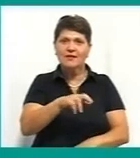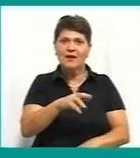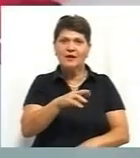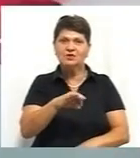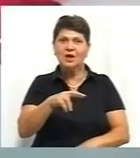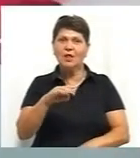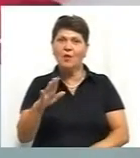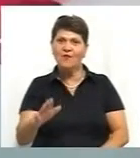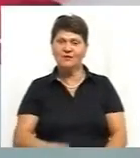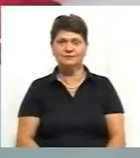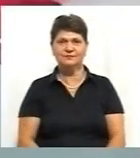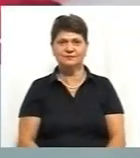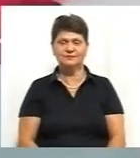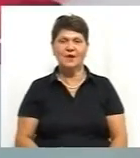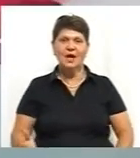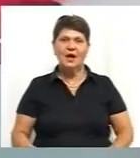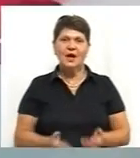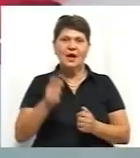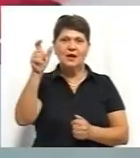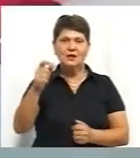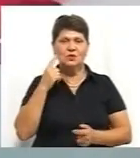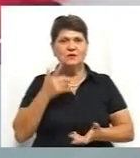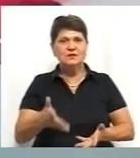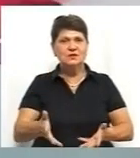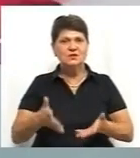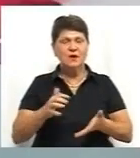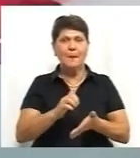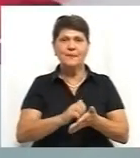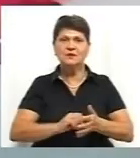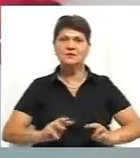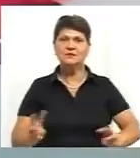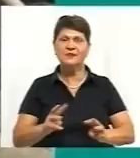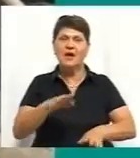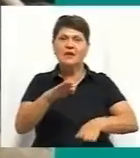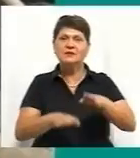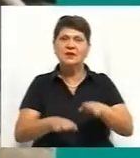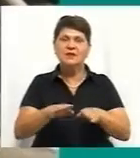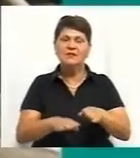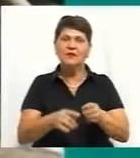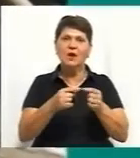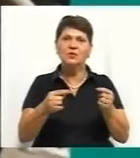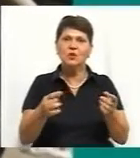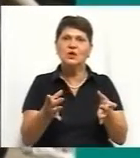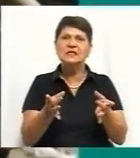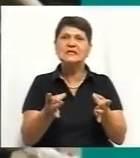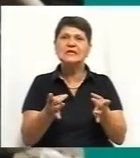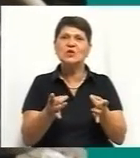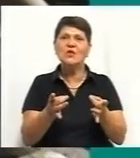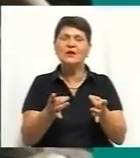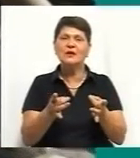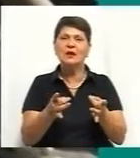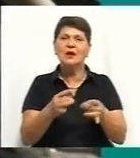Музика Рятувальники з'ясовують причину пожежі на складі вторсеровини на вулиці Чехова у Вінниці,